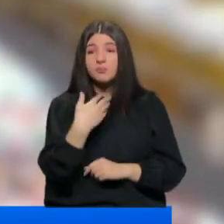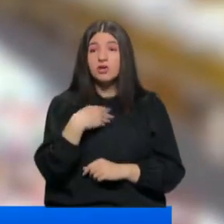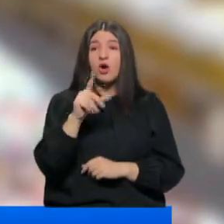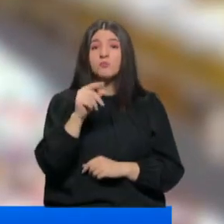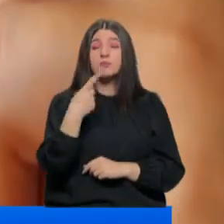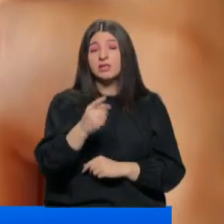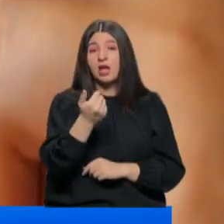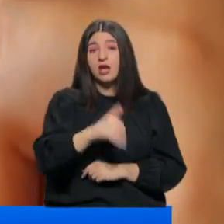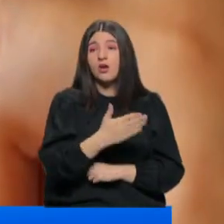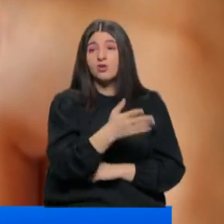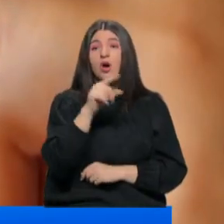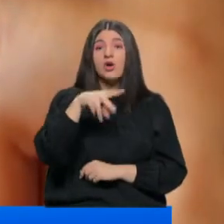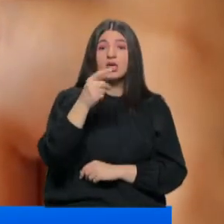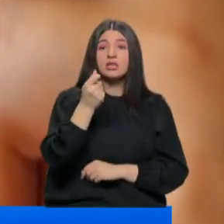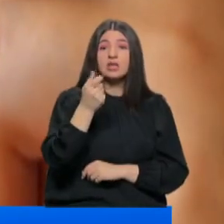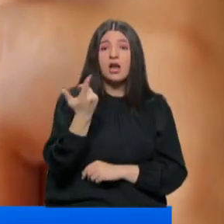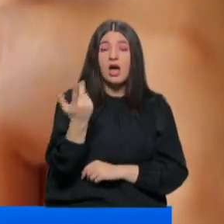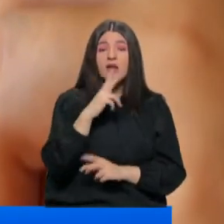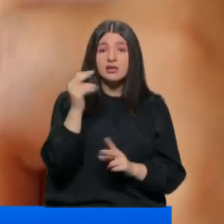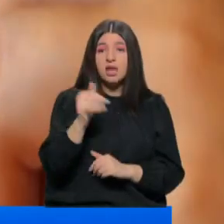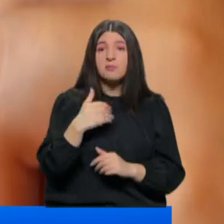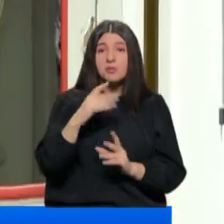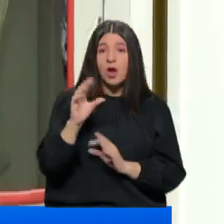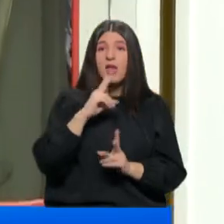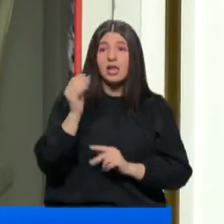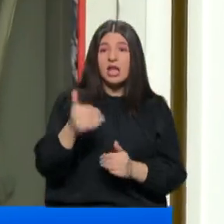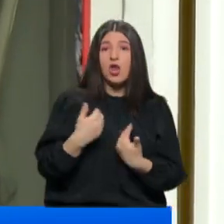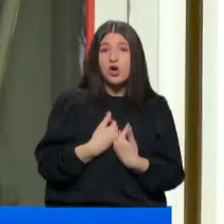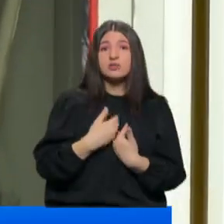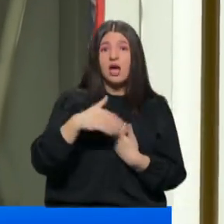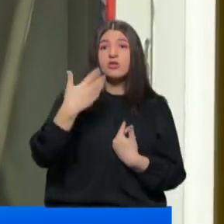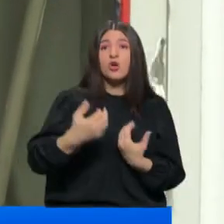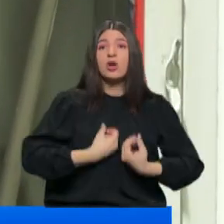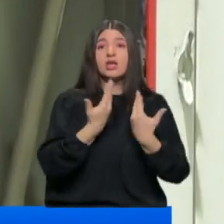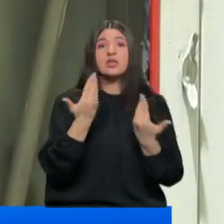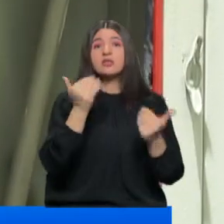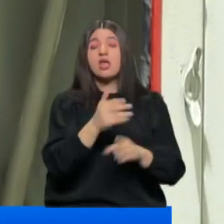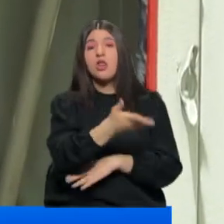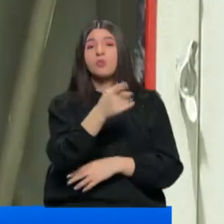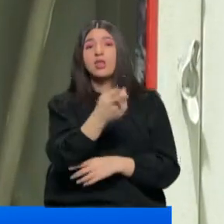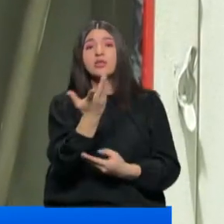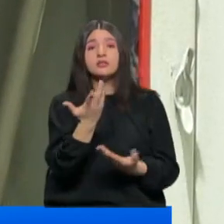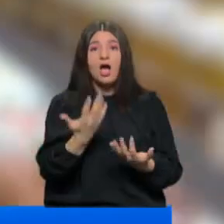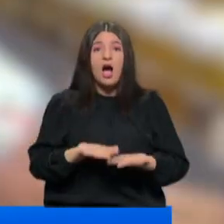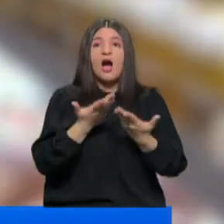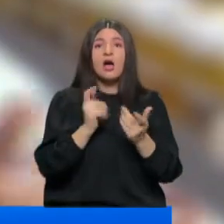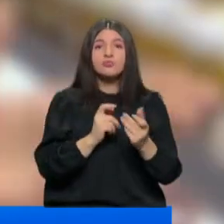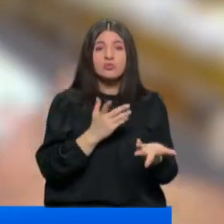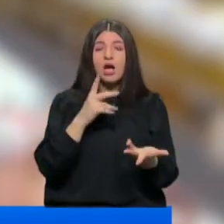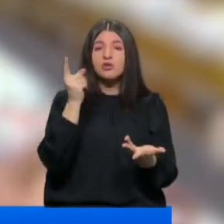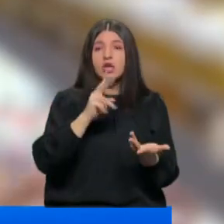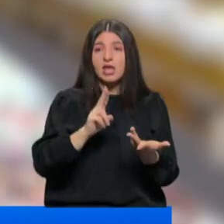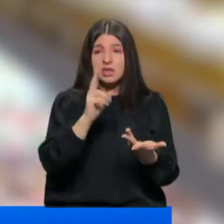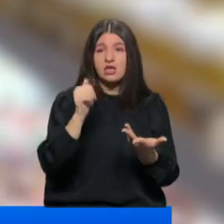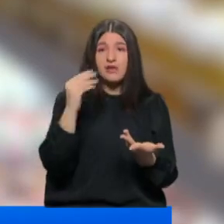bana 11 bin lira geliyordu, 18 bin lira elektrik geldi. Bana böyle geliyorsa diğer üreticiler nasıl geliyor, bunlar nasıl altından kalkacak? %7 geri